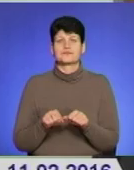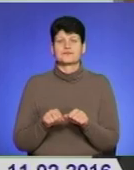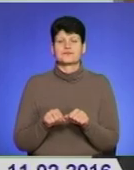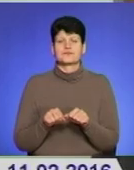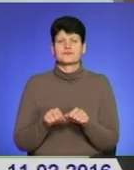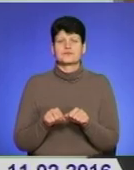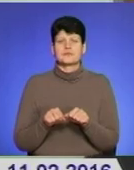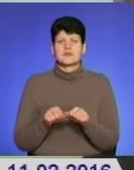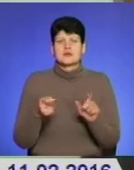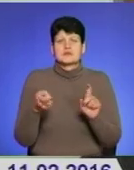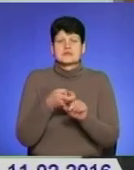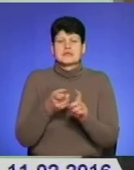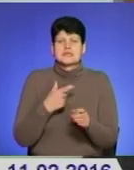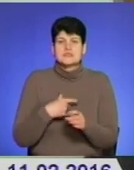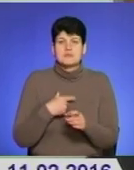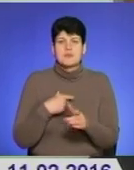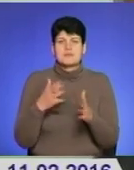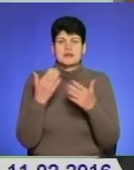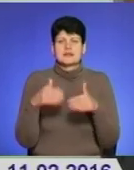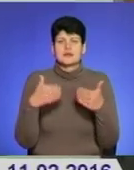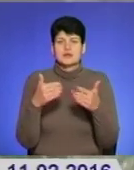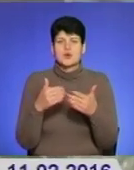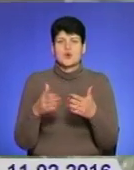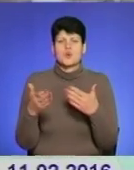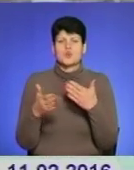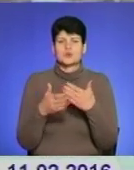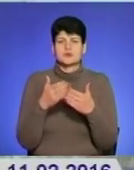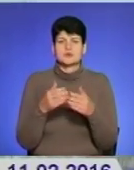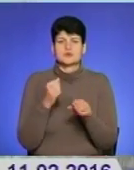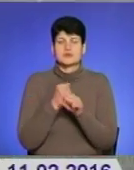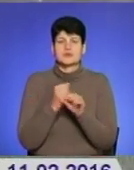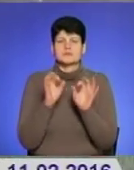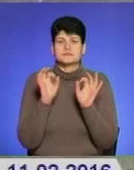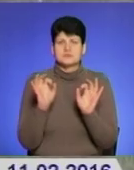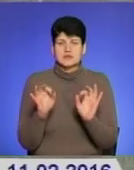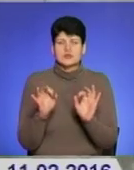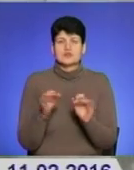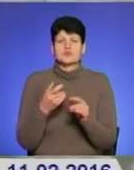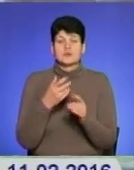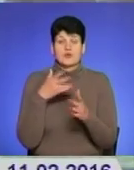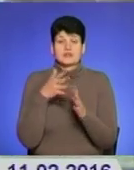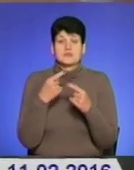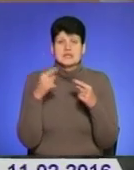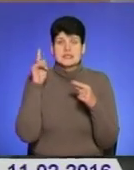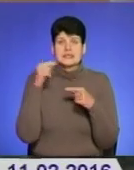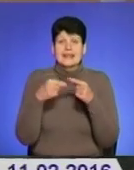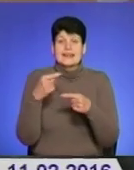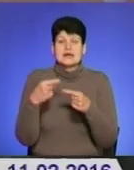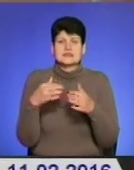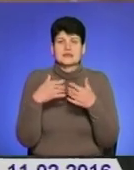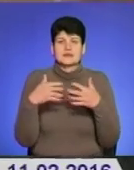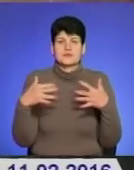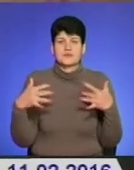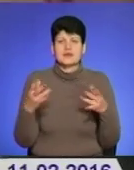спасти себе і своїх підлеглих, і нанести удари правильно. Щоб рятувати, потрібно знати наслідки дій різного роду озброєння.